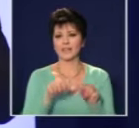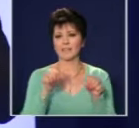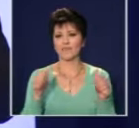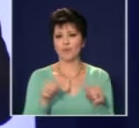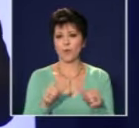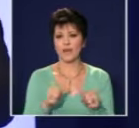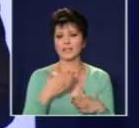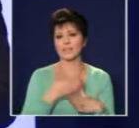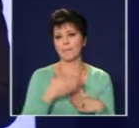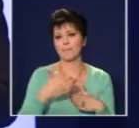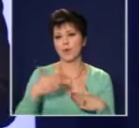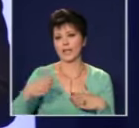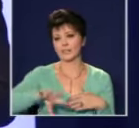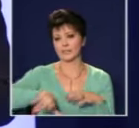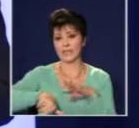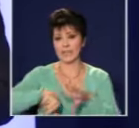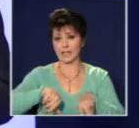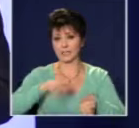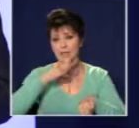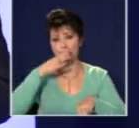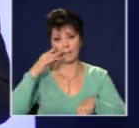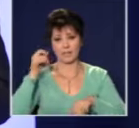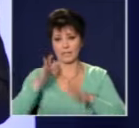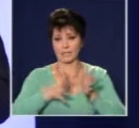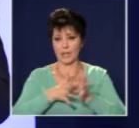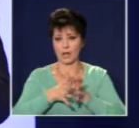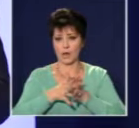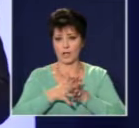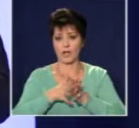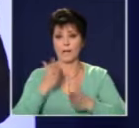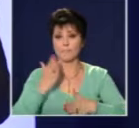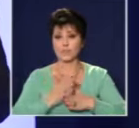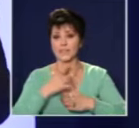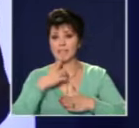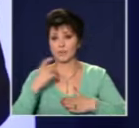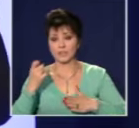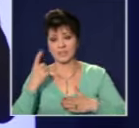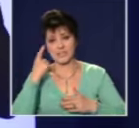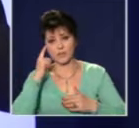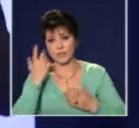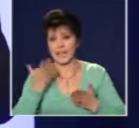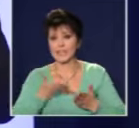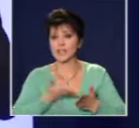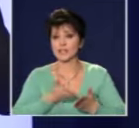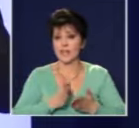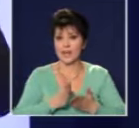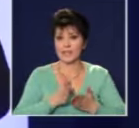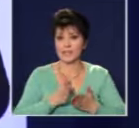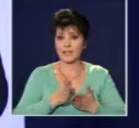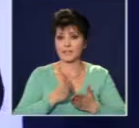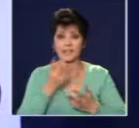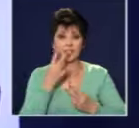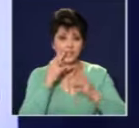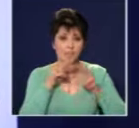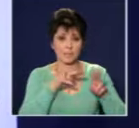поредното грабителство на българския народ. Последната година се чудих на къде ще погледне олигархичния и